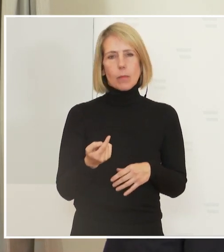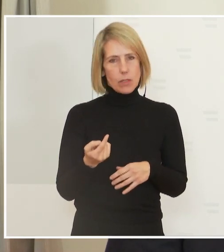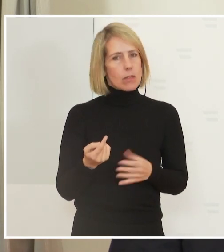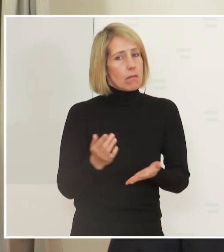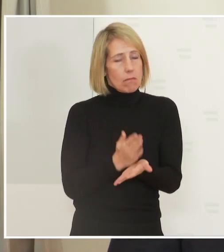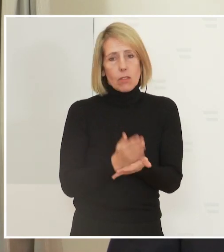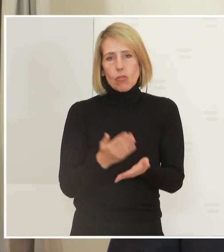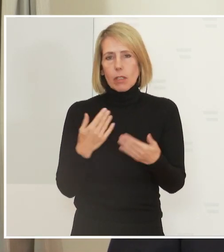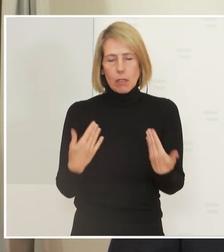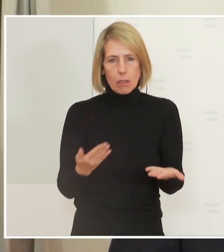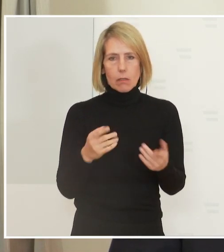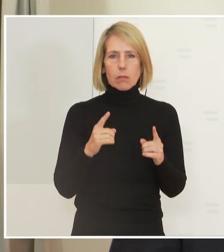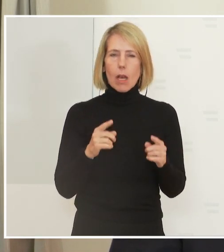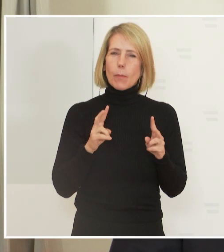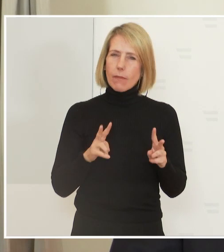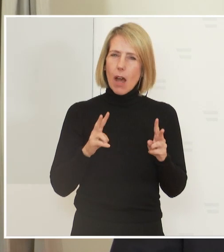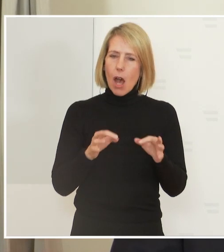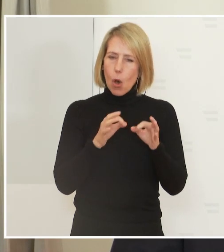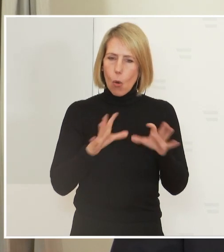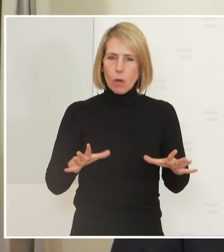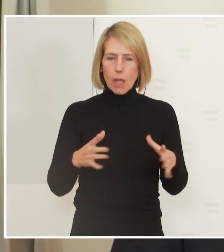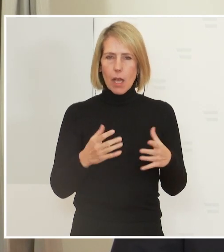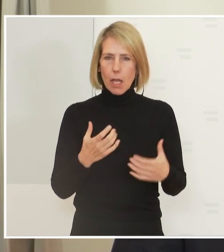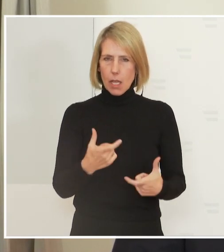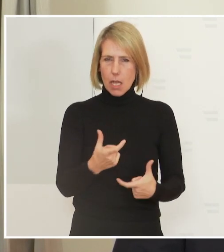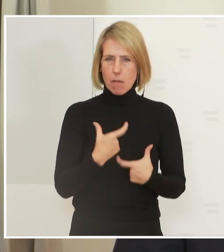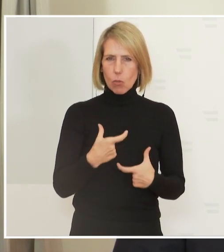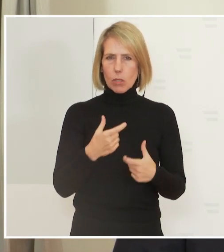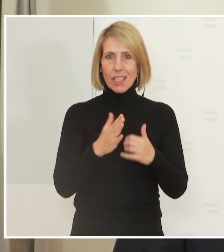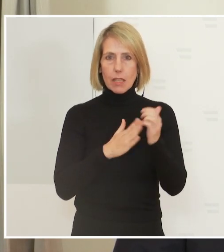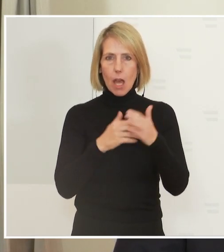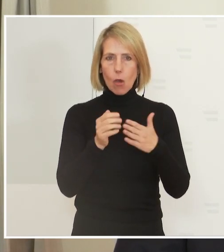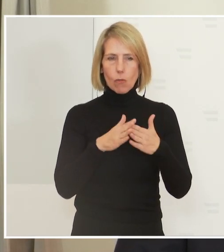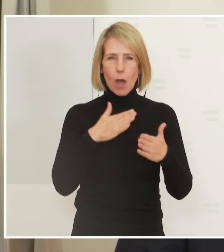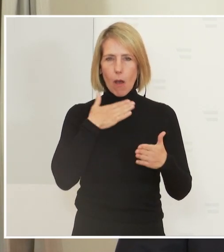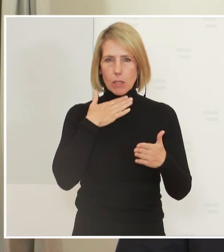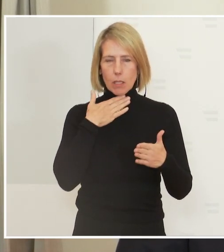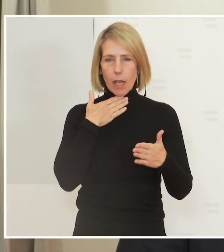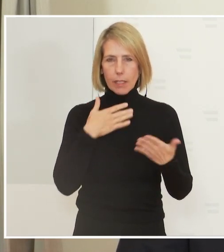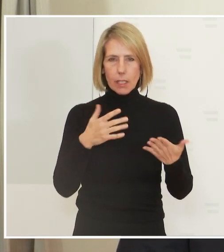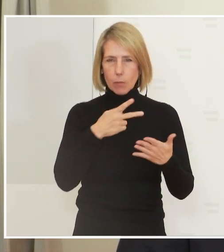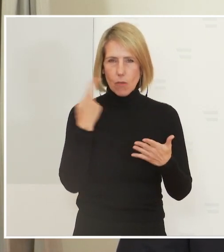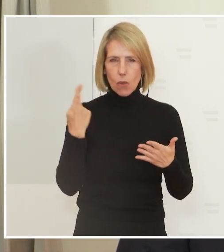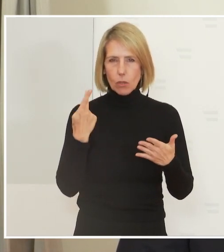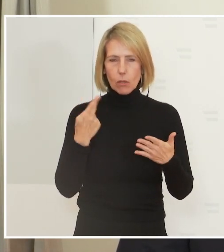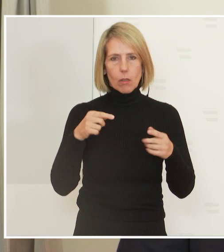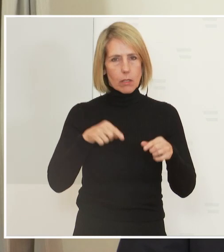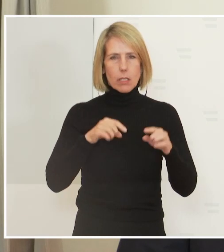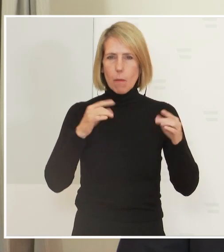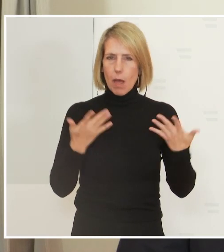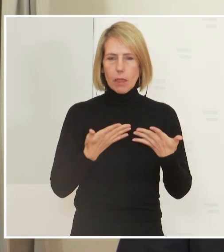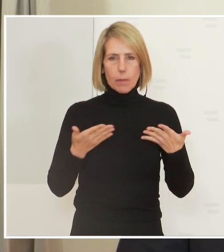Aufbau einer ausreichenden Immunität in der Bevölkerung wird diese Pandemie nicht zu Ende gehen.